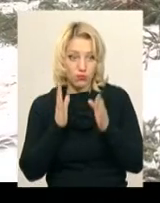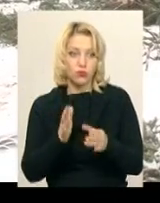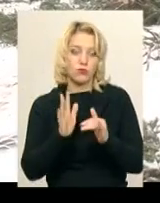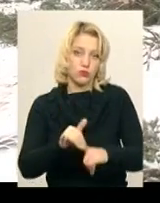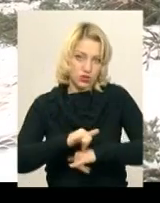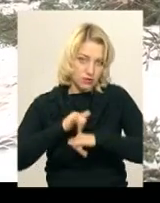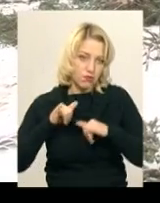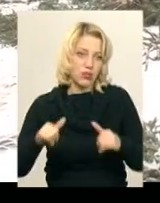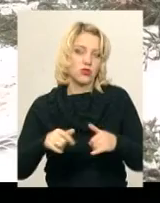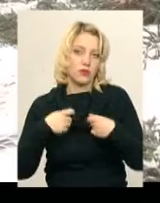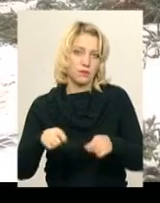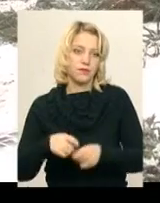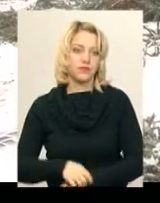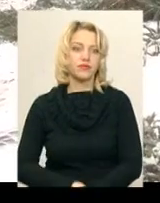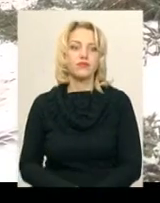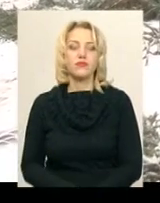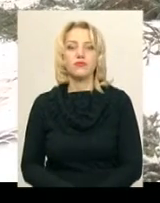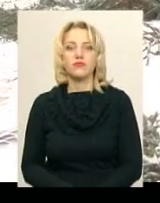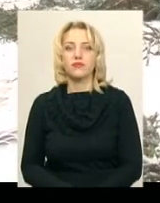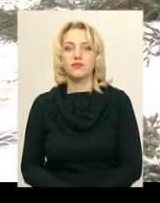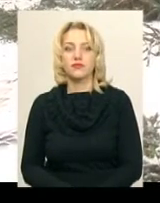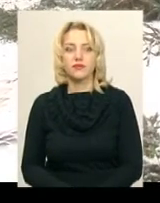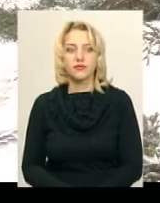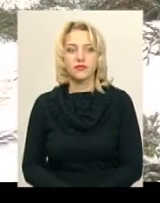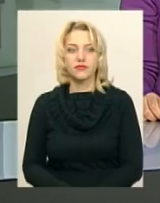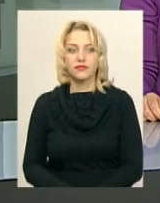збільшить. Леся Боровець, Дем'ян Цегольник, Новина Подільна Центр.